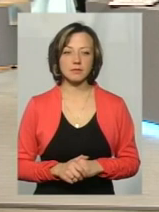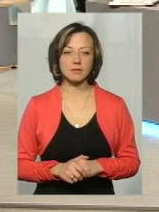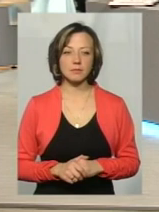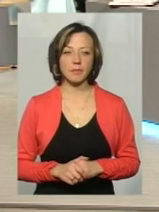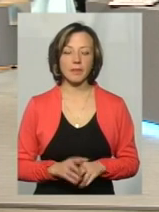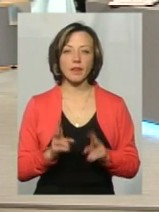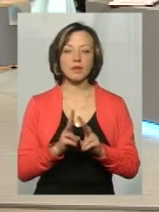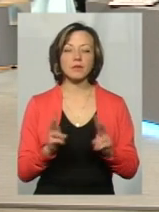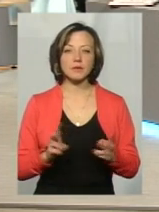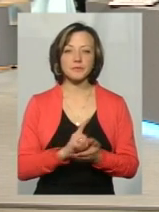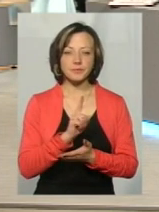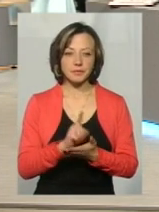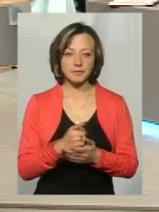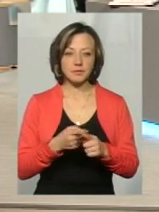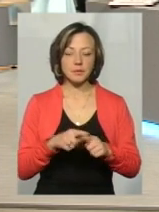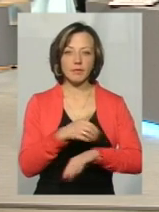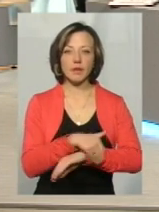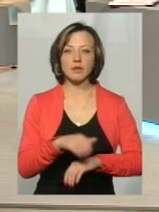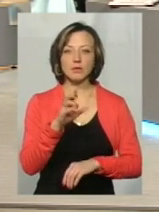Хто має виходити з такою пропозицією?